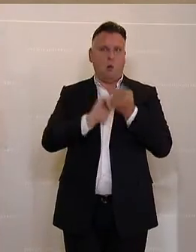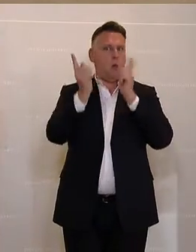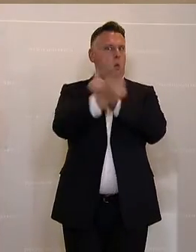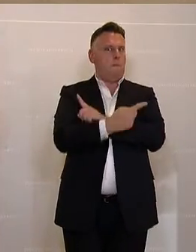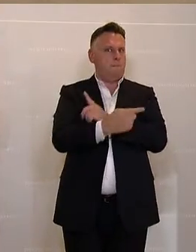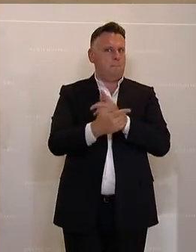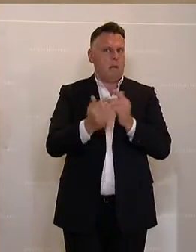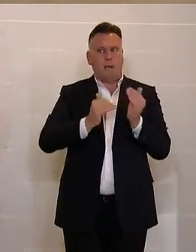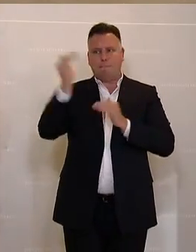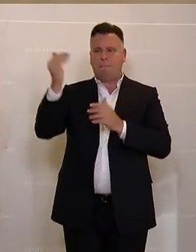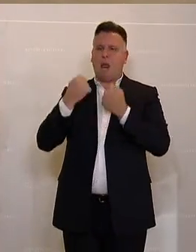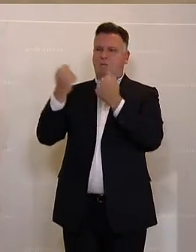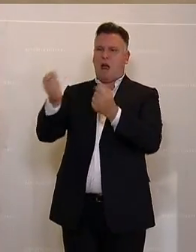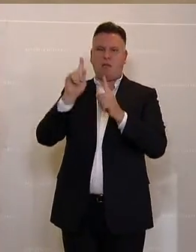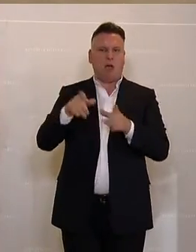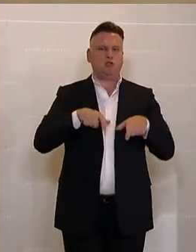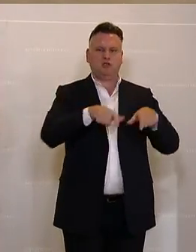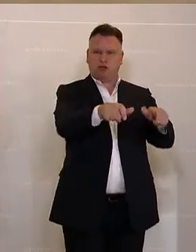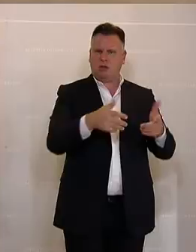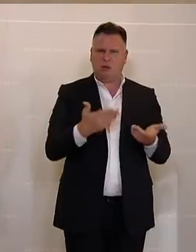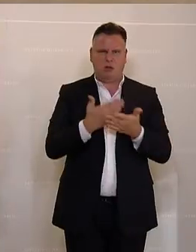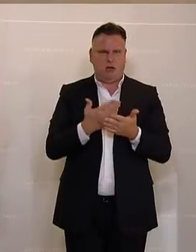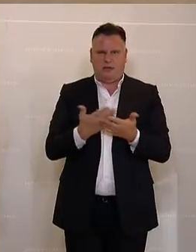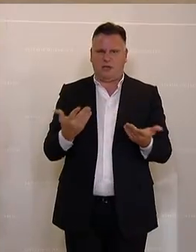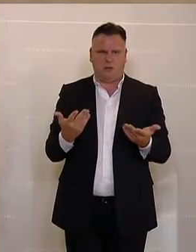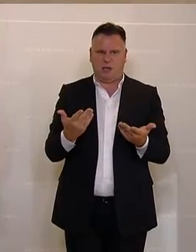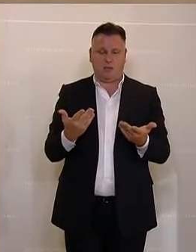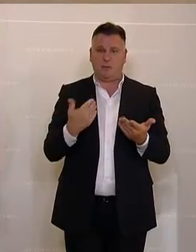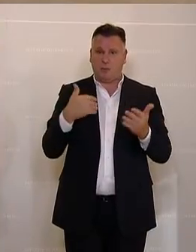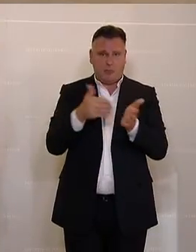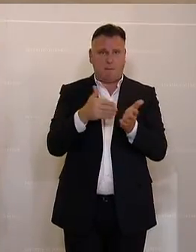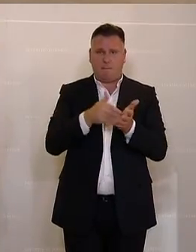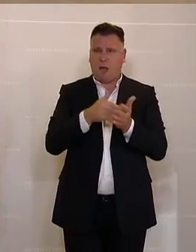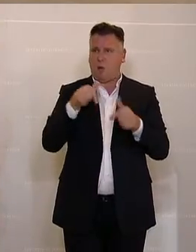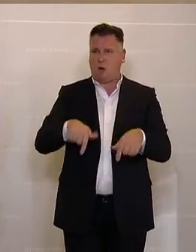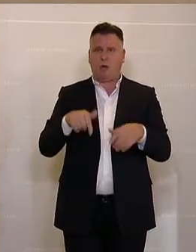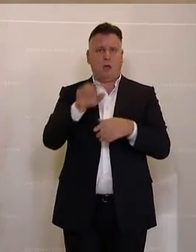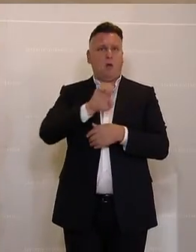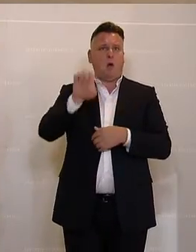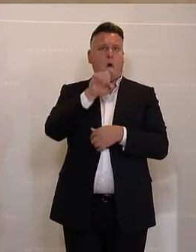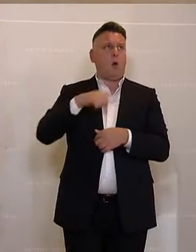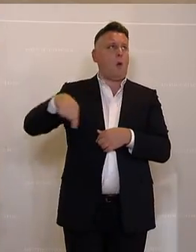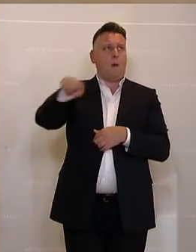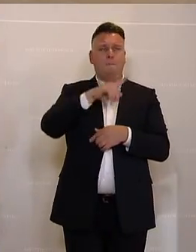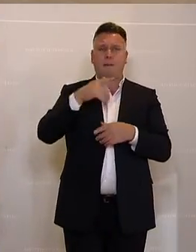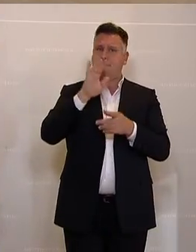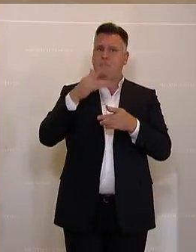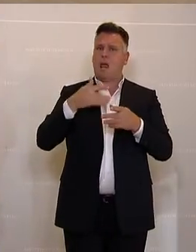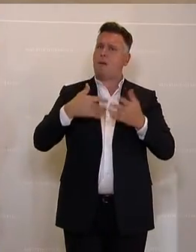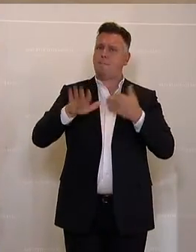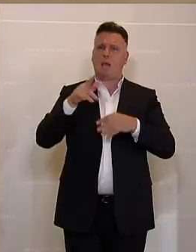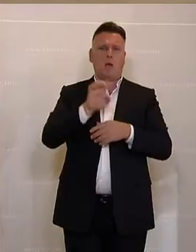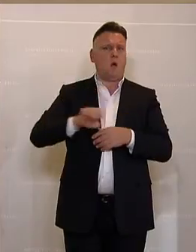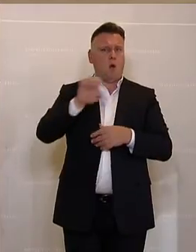Daher, glaube ich, haben wir hier klare Ziele, was die Verkehrsverlagerung betrifft. Und hier braucht es die europäische Dimension, dass man hier in Europa